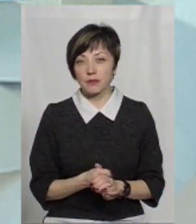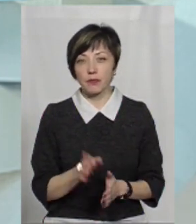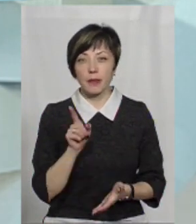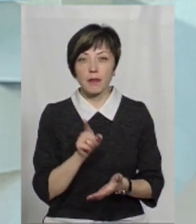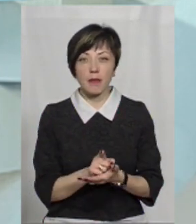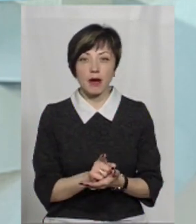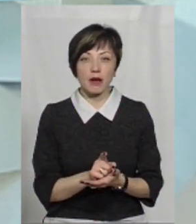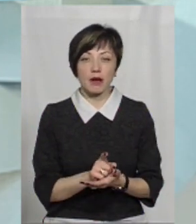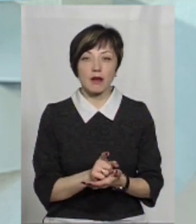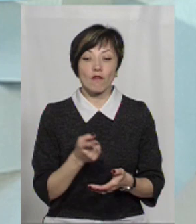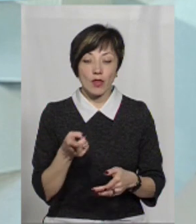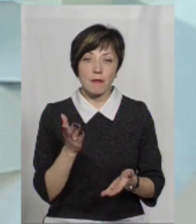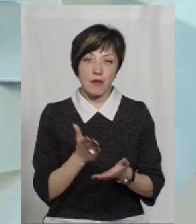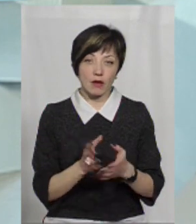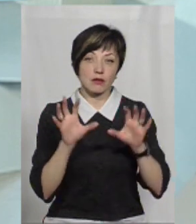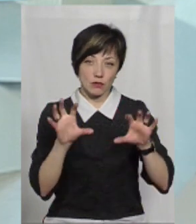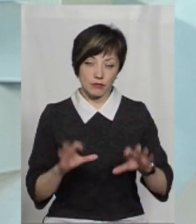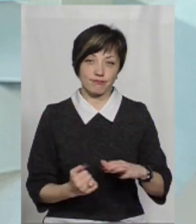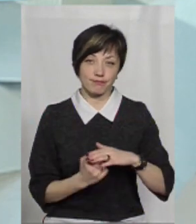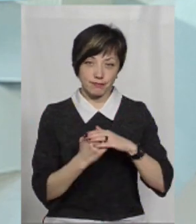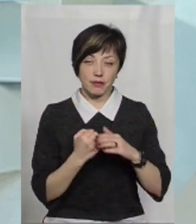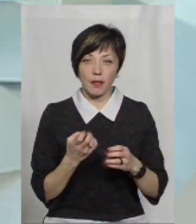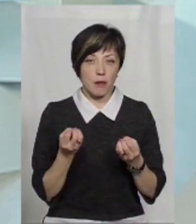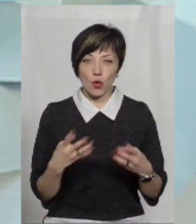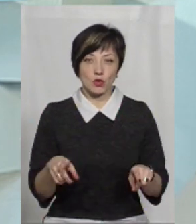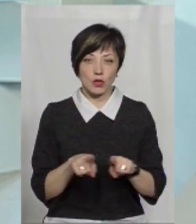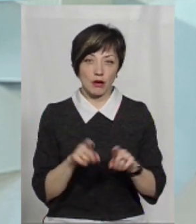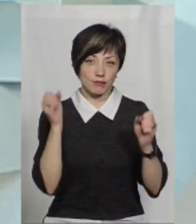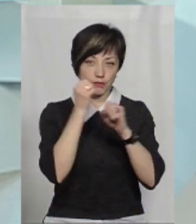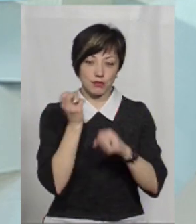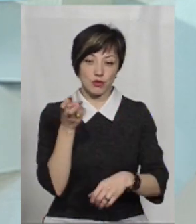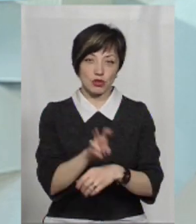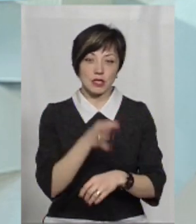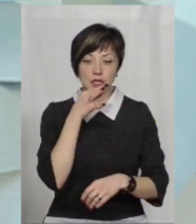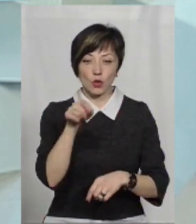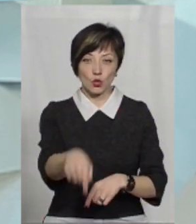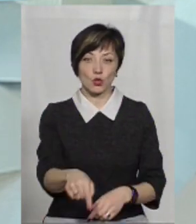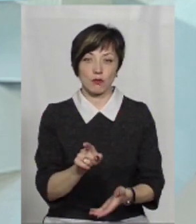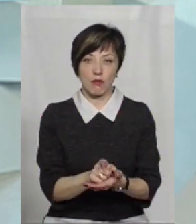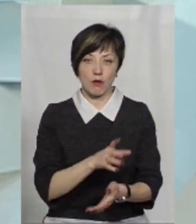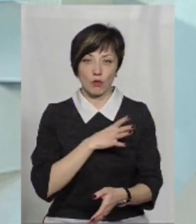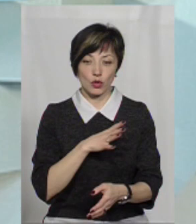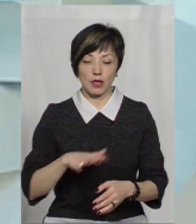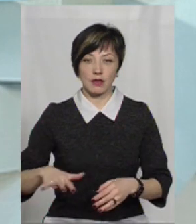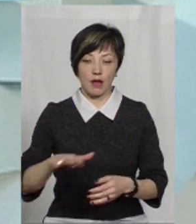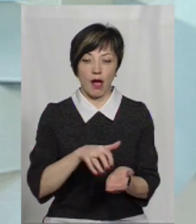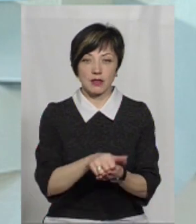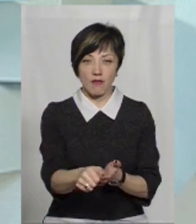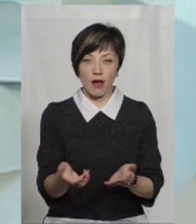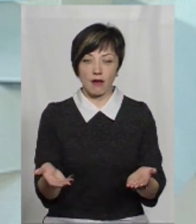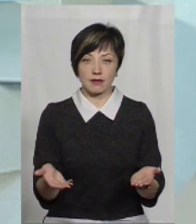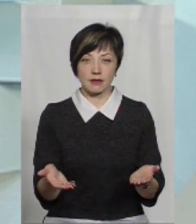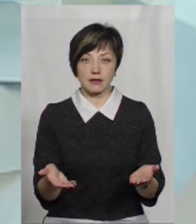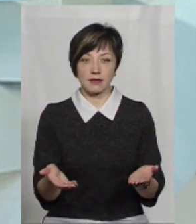мають законодавче підґрунтя під собою, це, скажімо так, не просто так, що ми прийшли, там сказали, ось тут має бути, скажімо так, асфальт